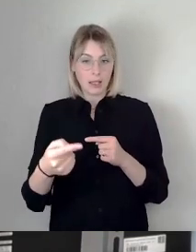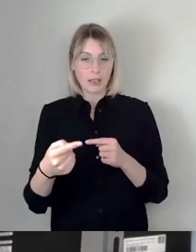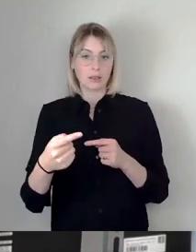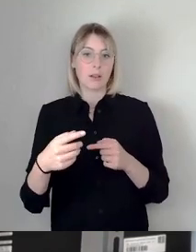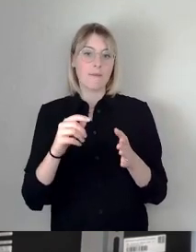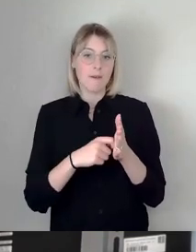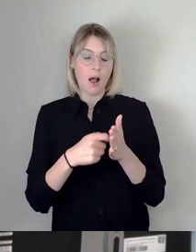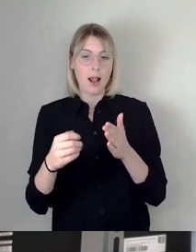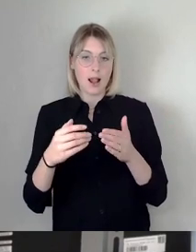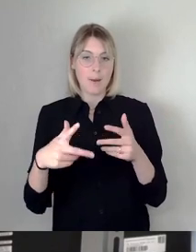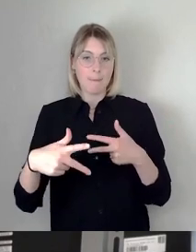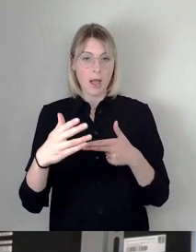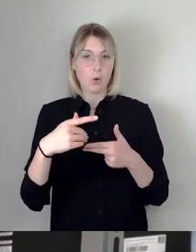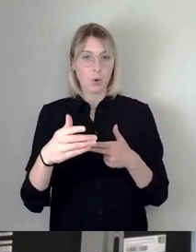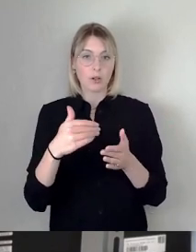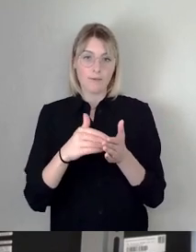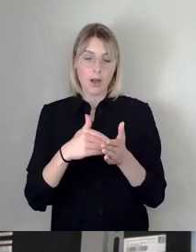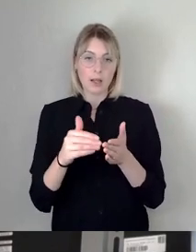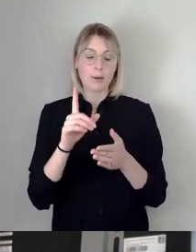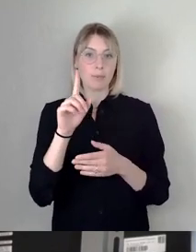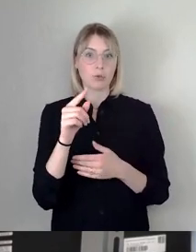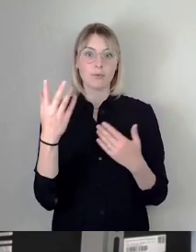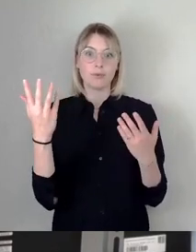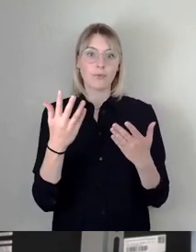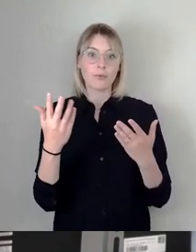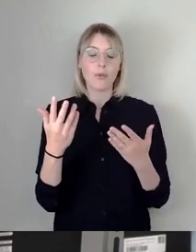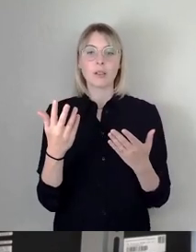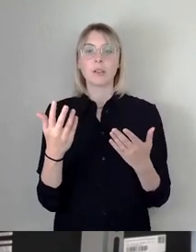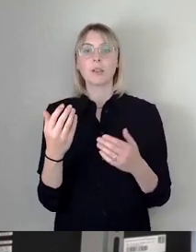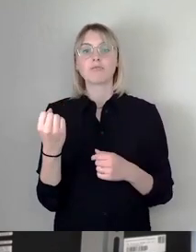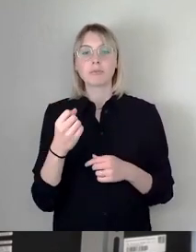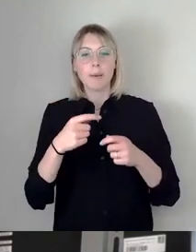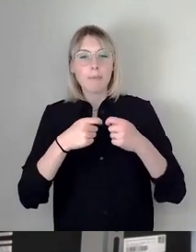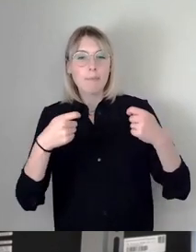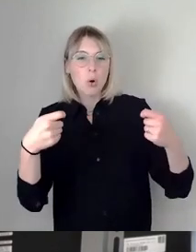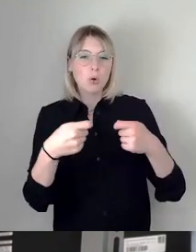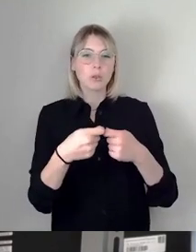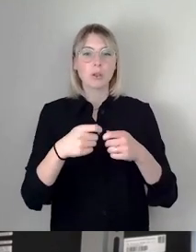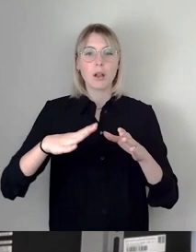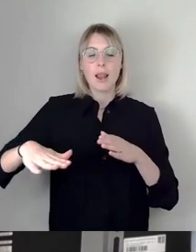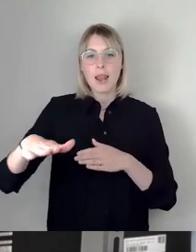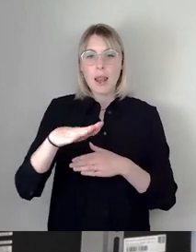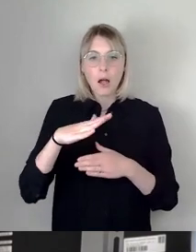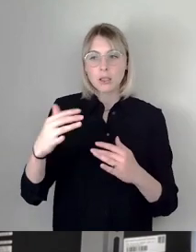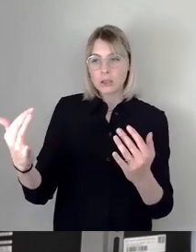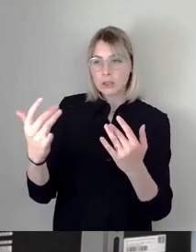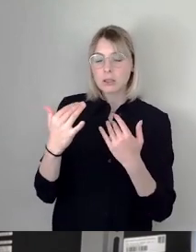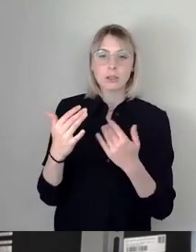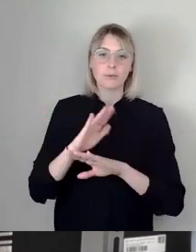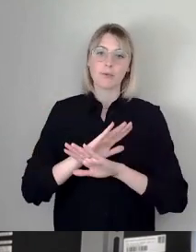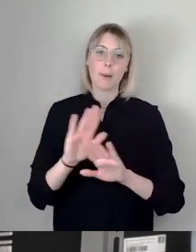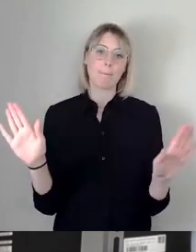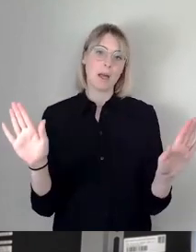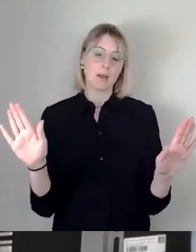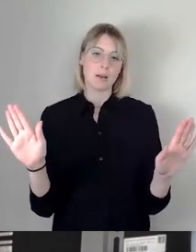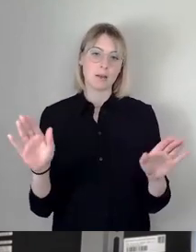lautet, die Zeiten sprudelnder Einnahmen von Bund und Land sind erst mal vorbei. Wir